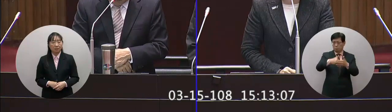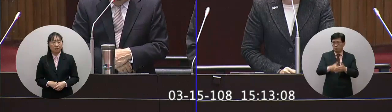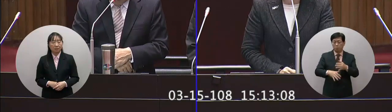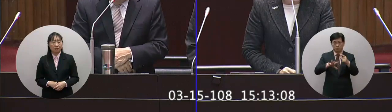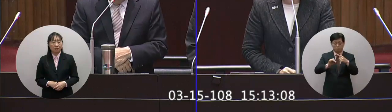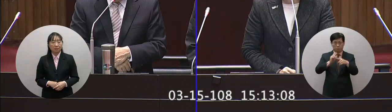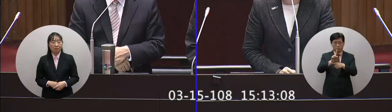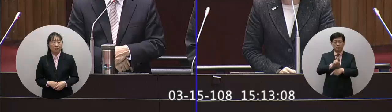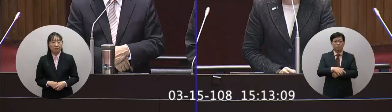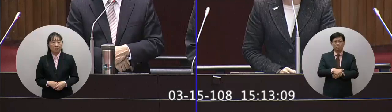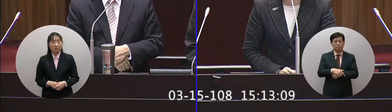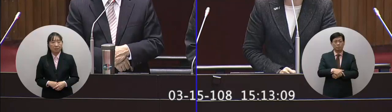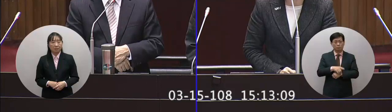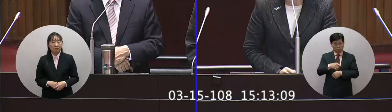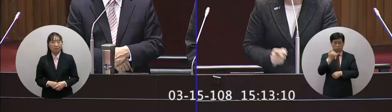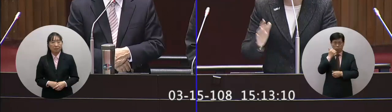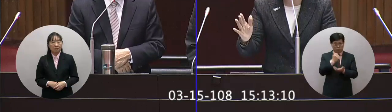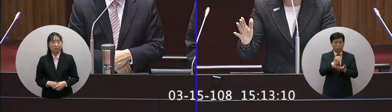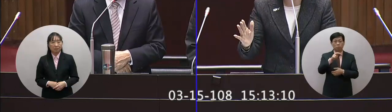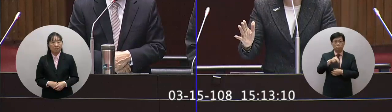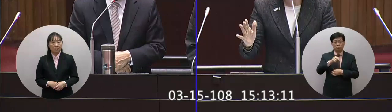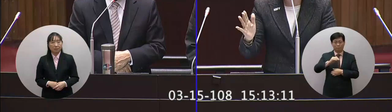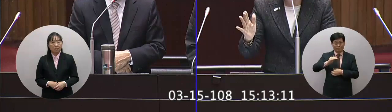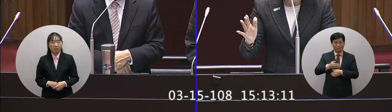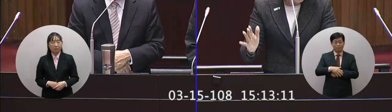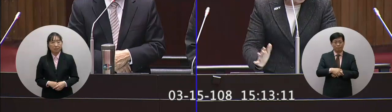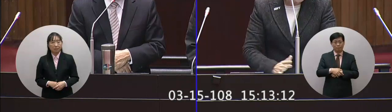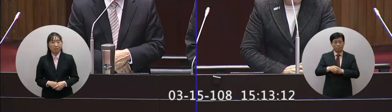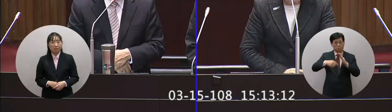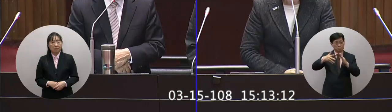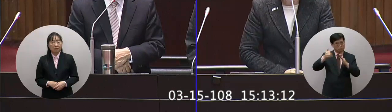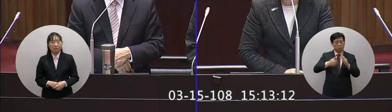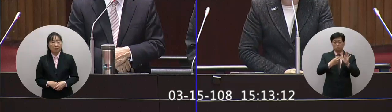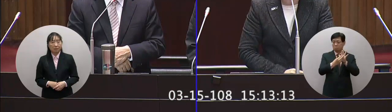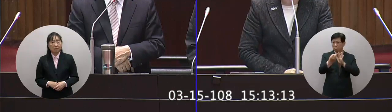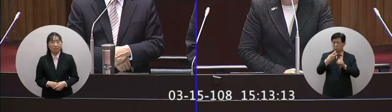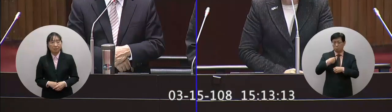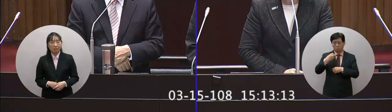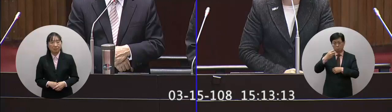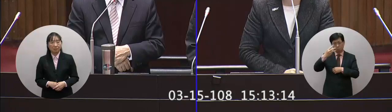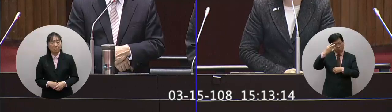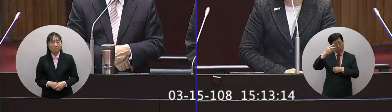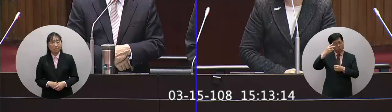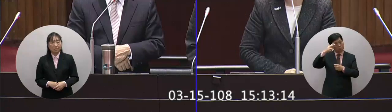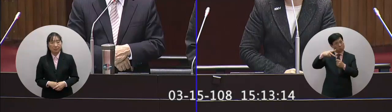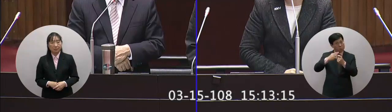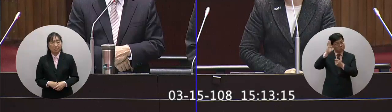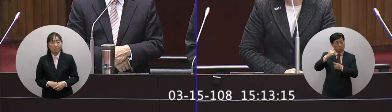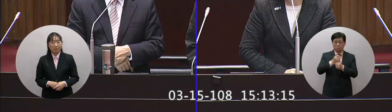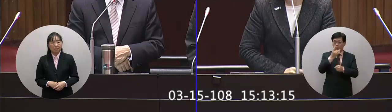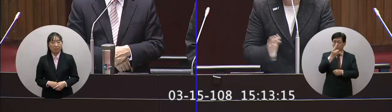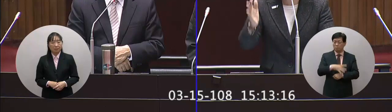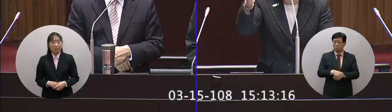減少百分之一這個可以做到但是院長他說後年以後啊就做不到了